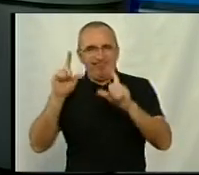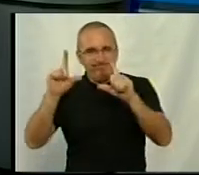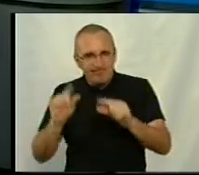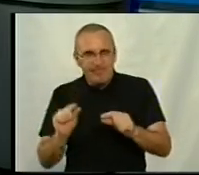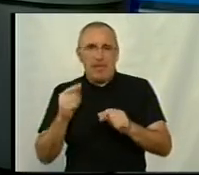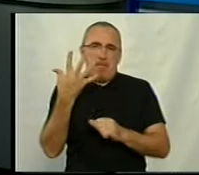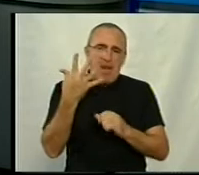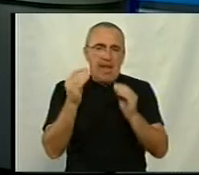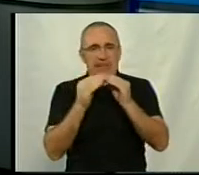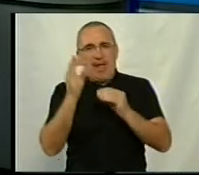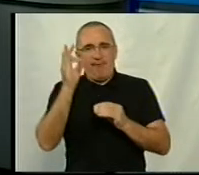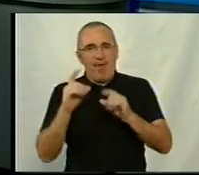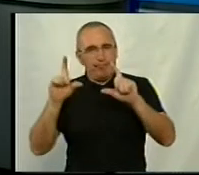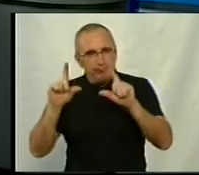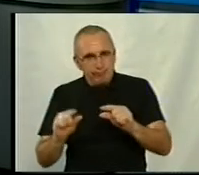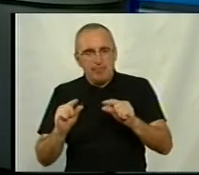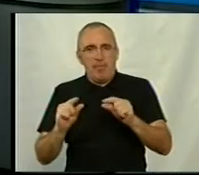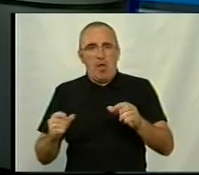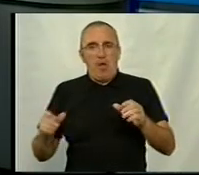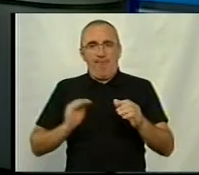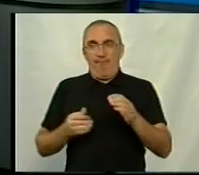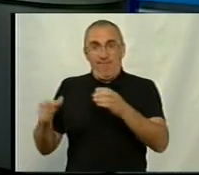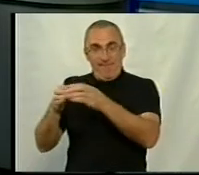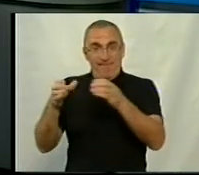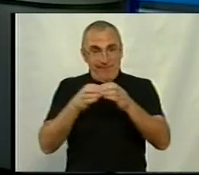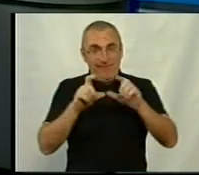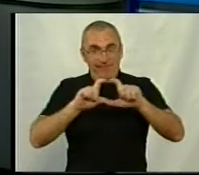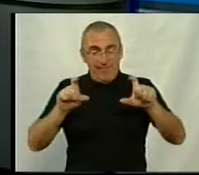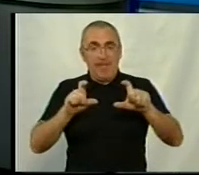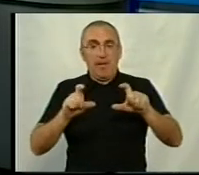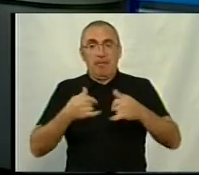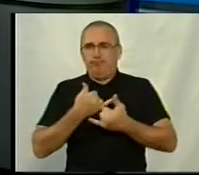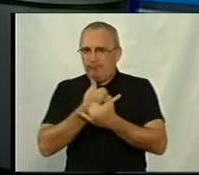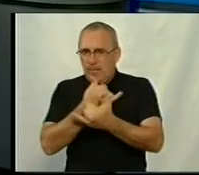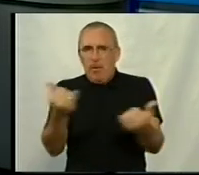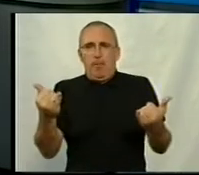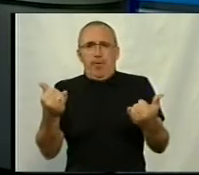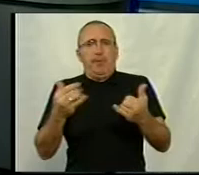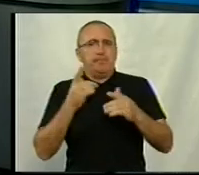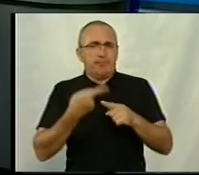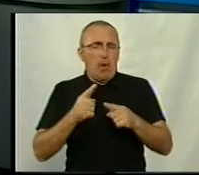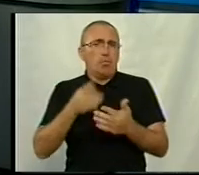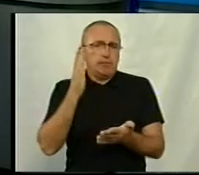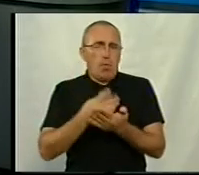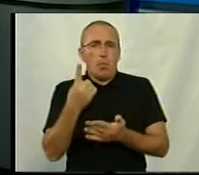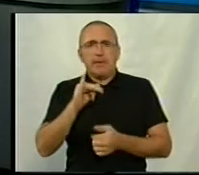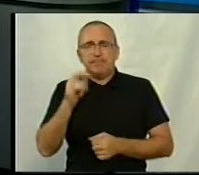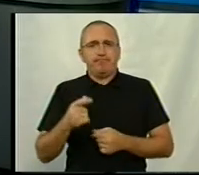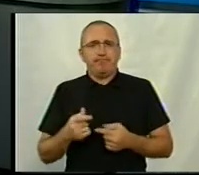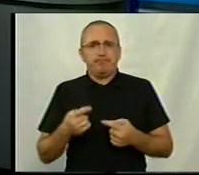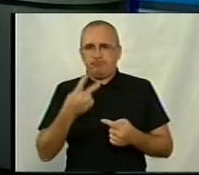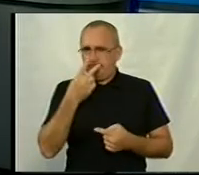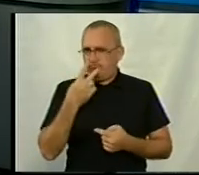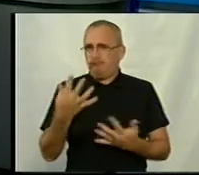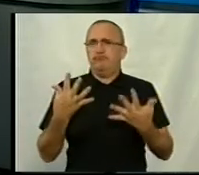5-10%. Компанії надають нашим аграріям, що це також є одною з визначних